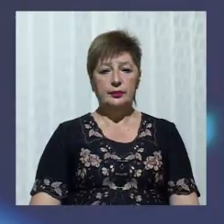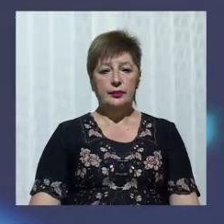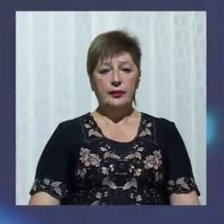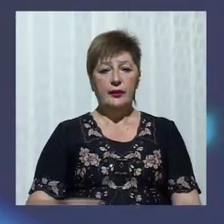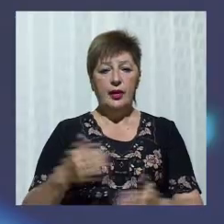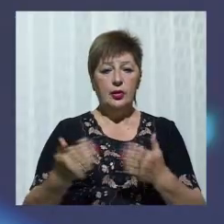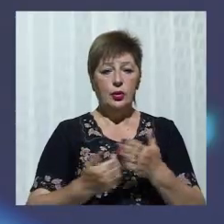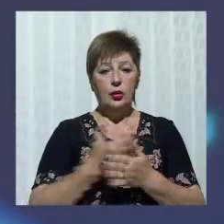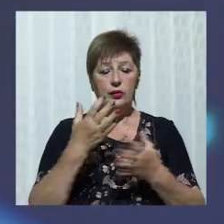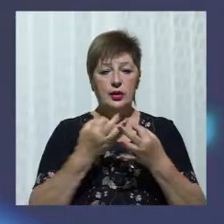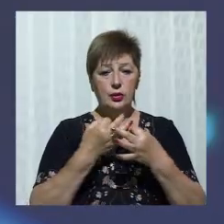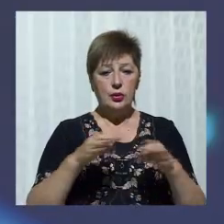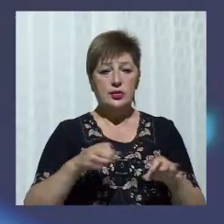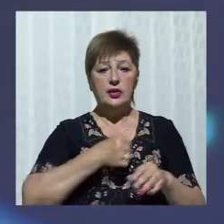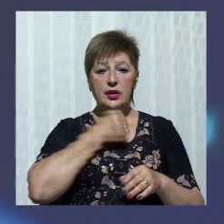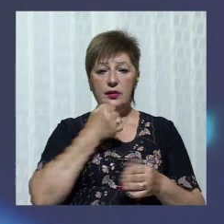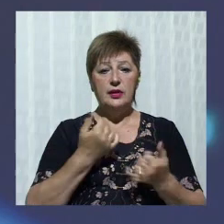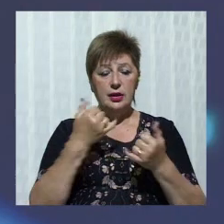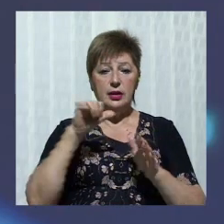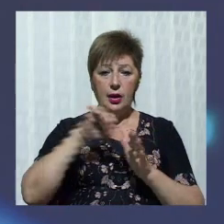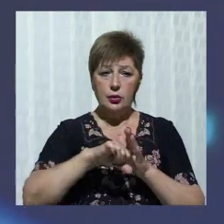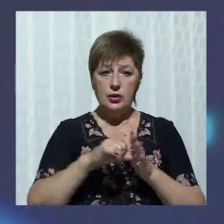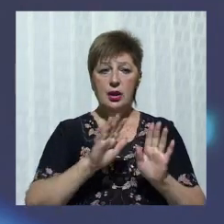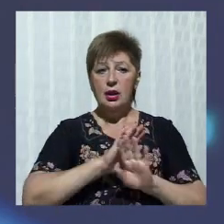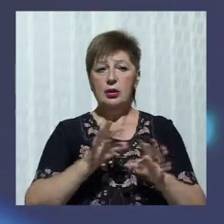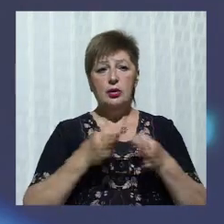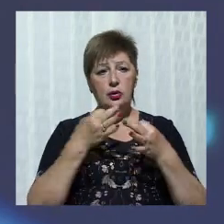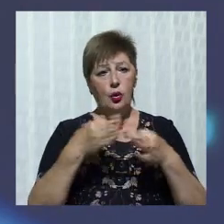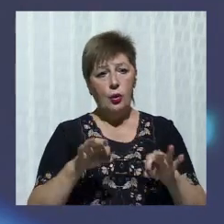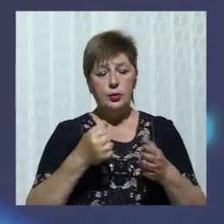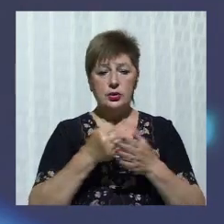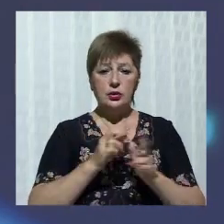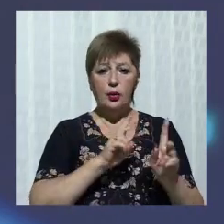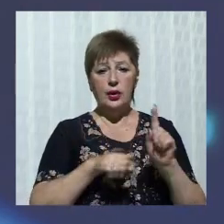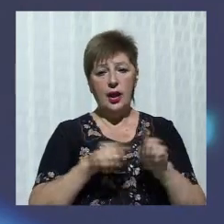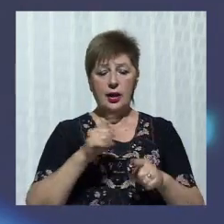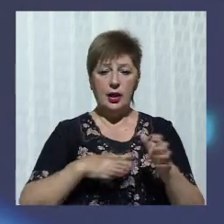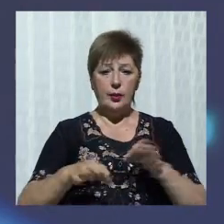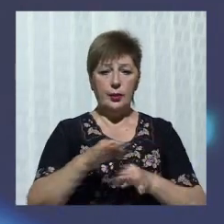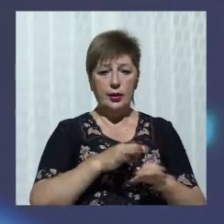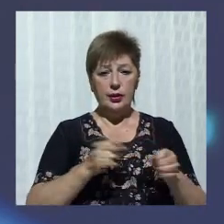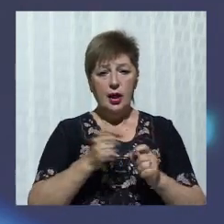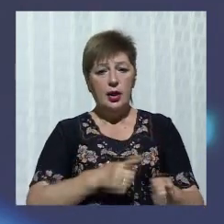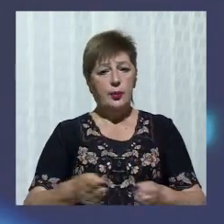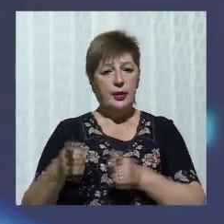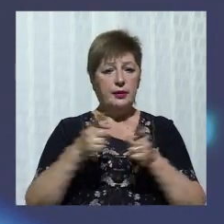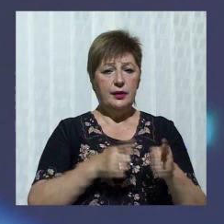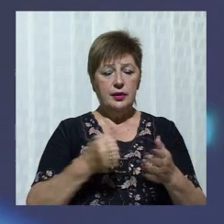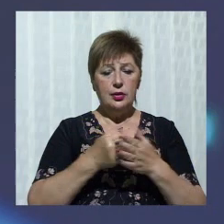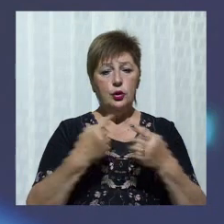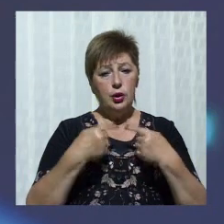Новий дозвільний вік для учасників. Недопуск деяких проєктів, новий ліміт на голосування та переведення до іншого